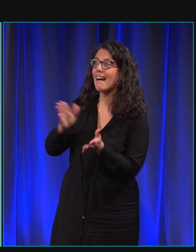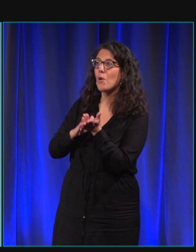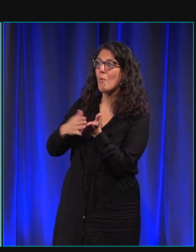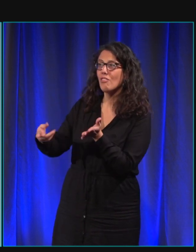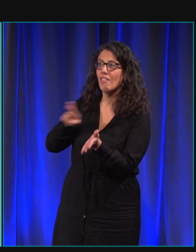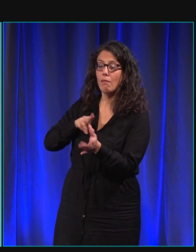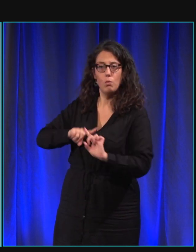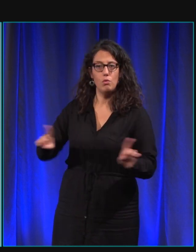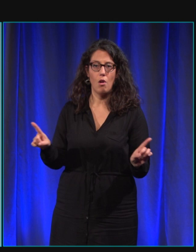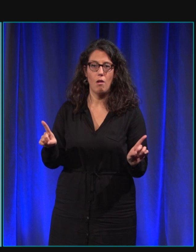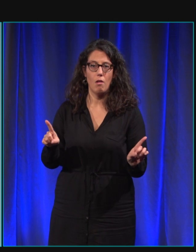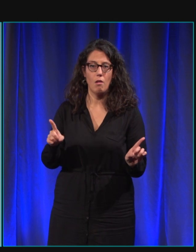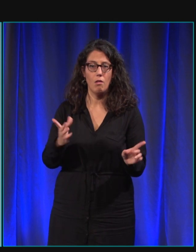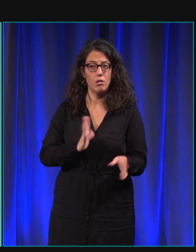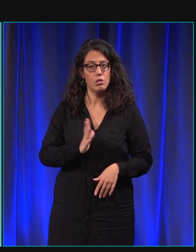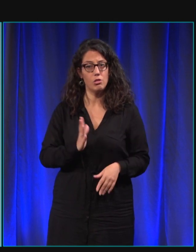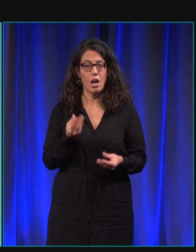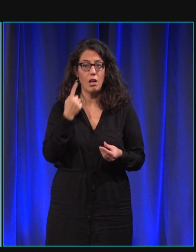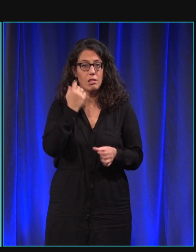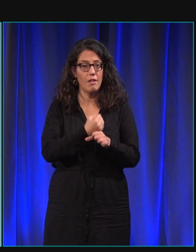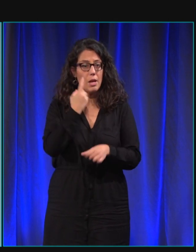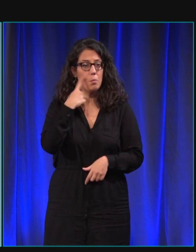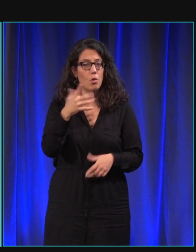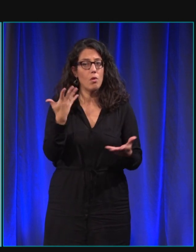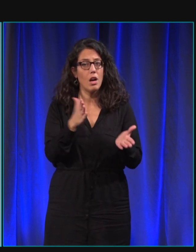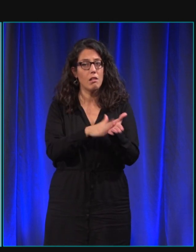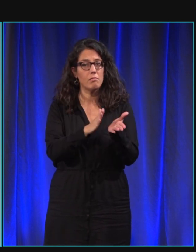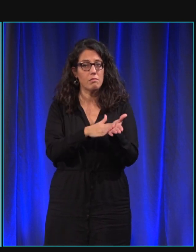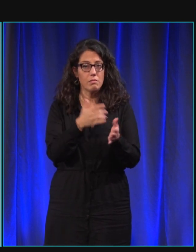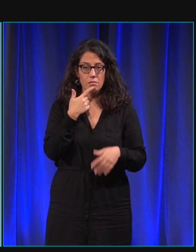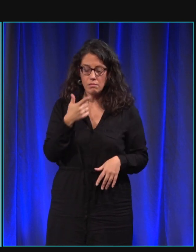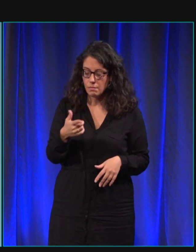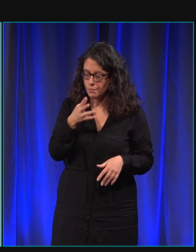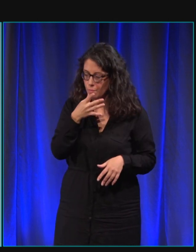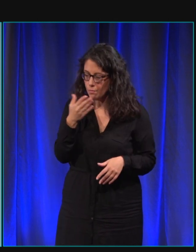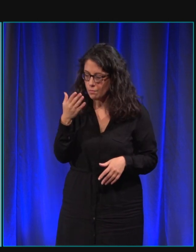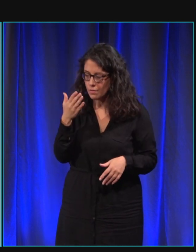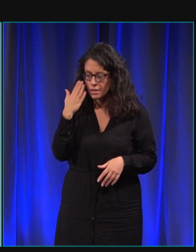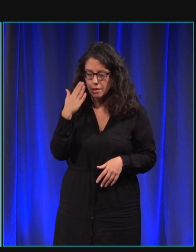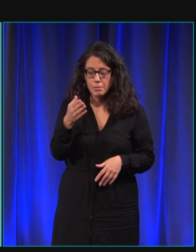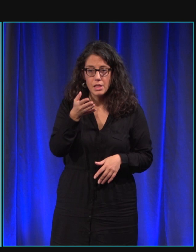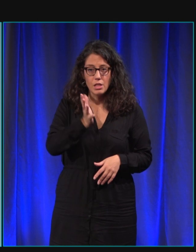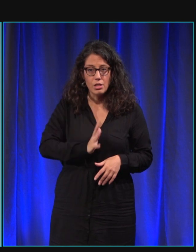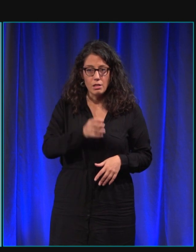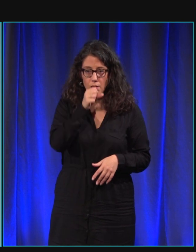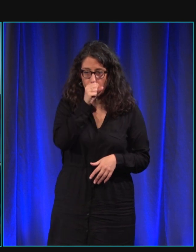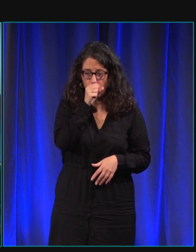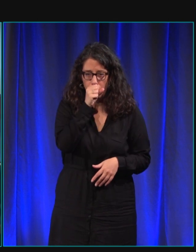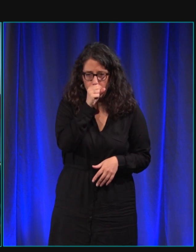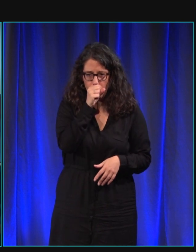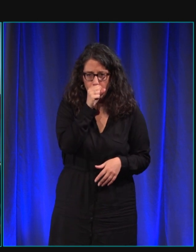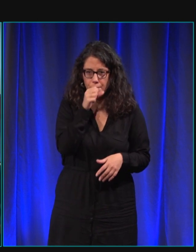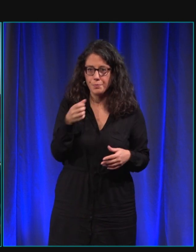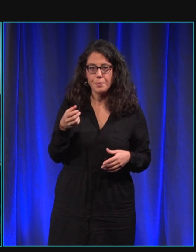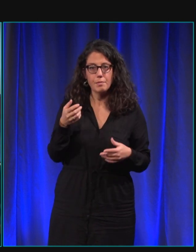lien. Et on ne peut pas dire au chien, ça sonne, il faut que tu nous l'indiques. C'est le chien, s'il ne pas travailler, s'il n'y pas de lien, il ne travaillera pas.